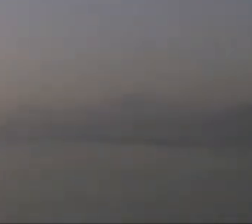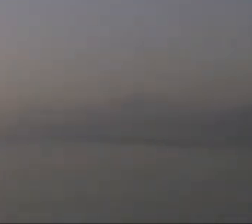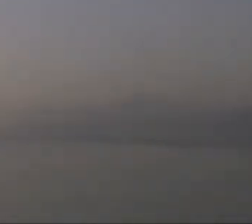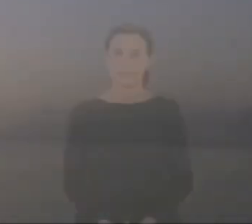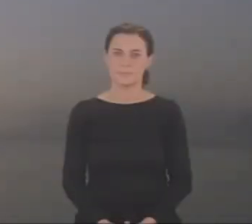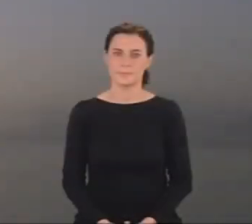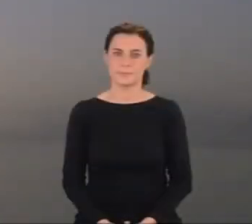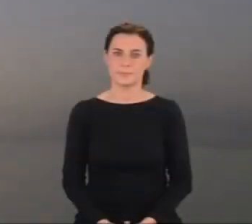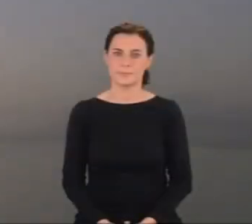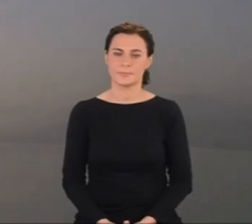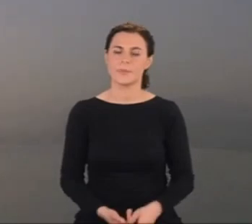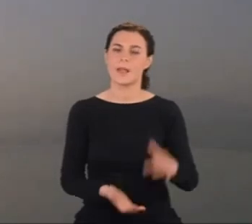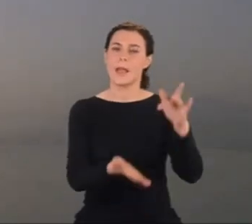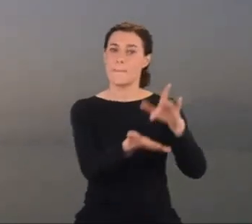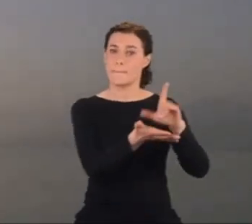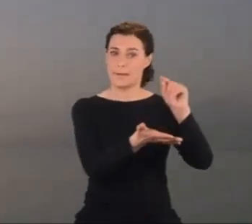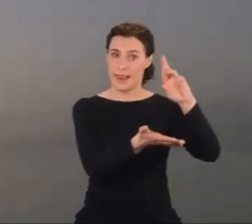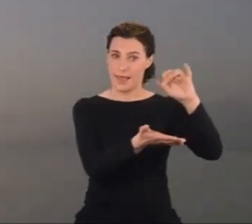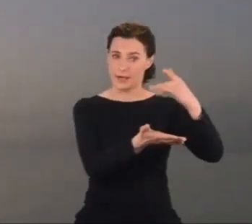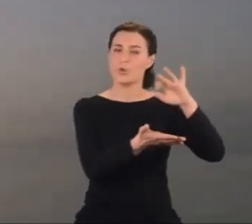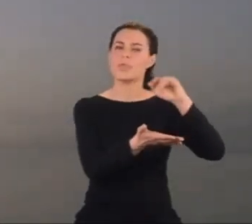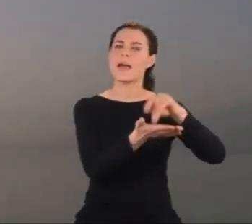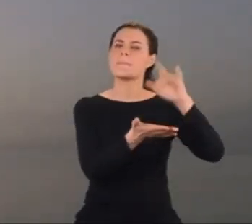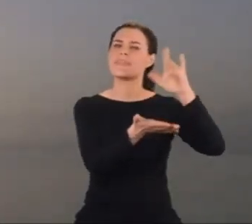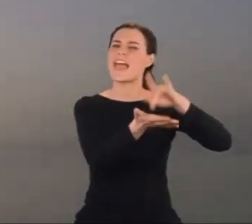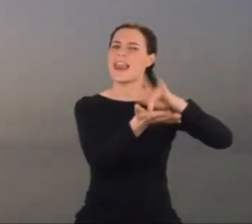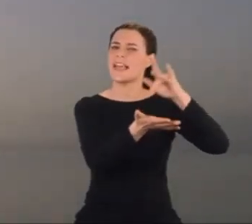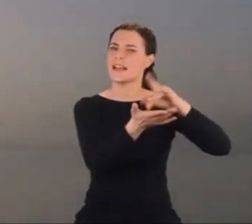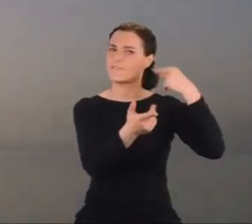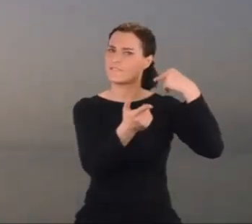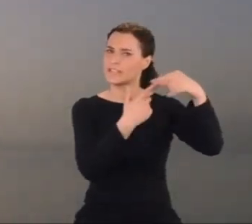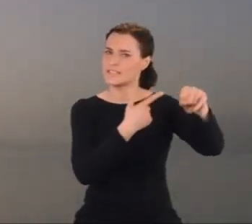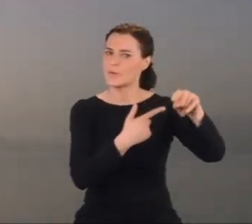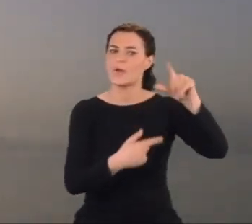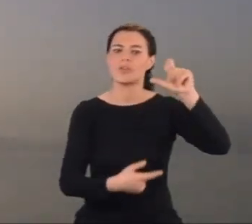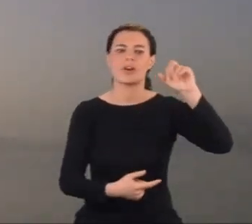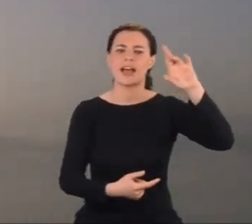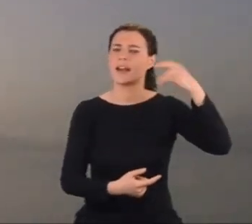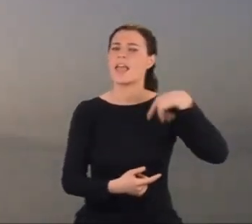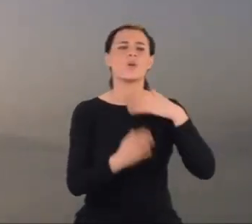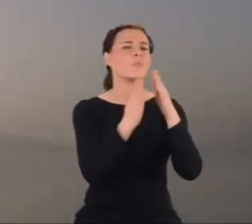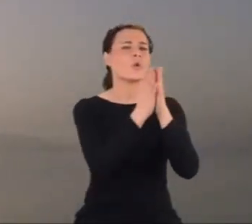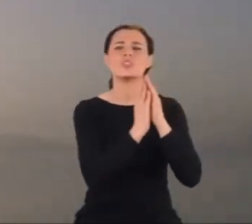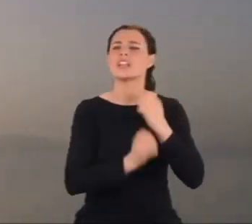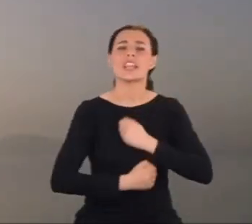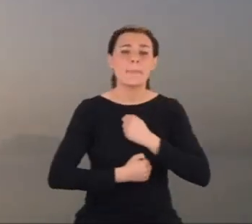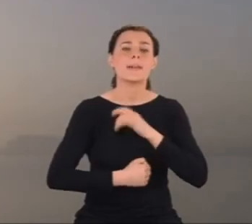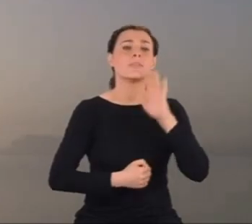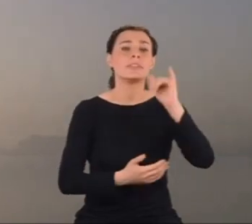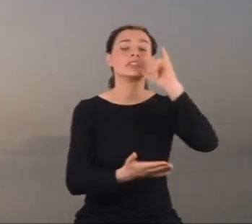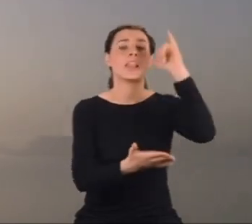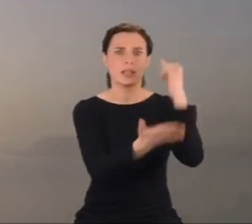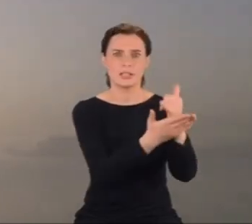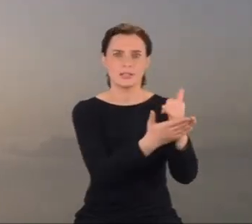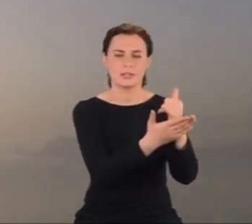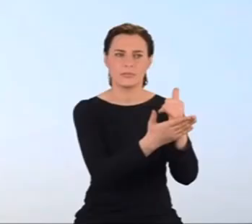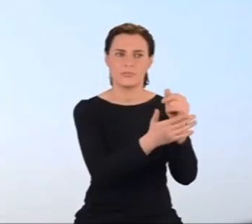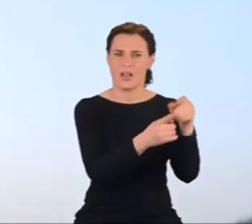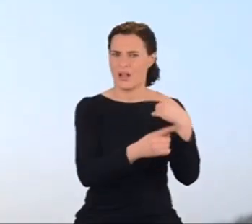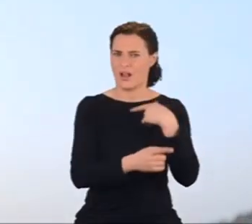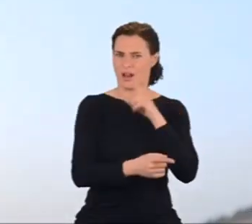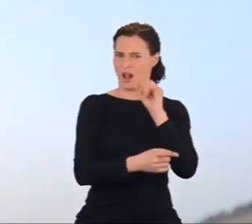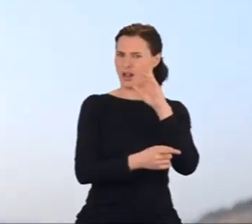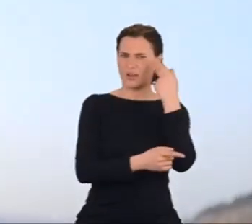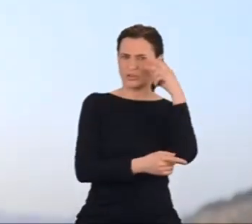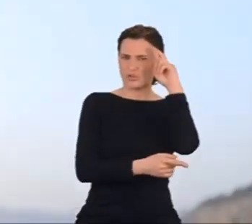Stamtąd wysyła do Carellego telegram, by nie przejmował się listem, który wkrótce otrzymał. Carelli nie rozumie, co się